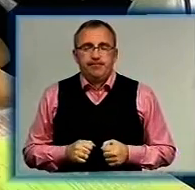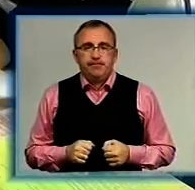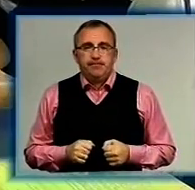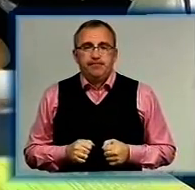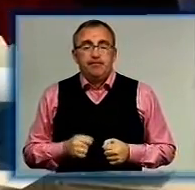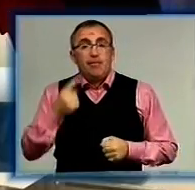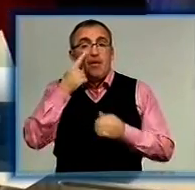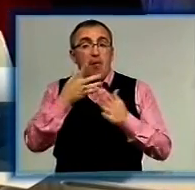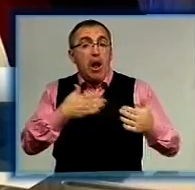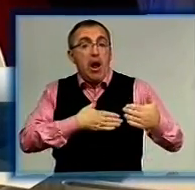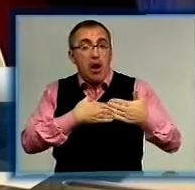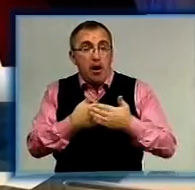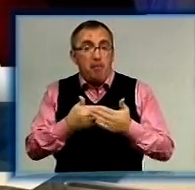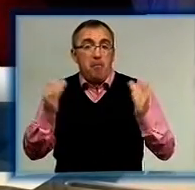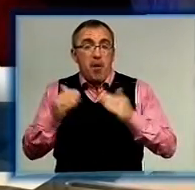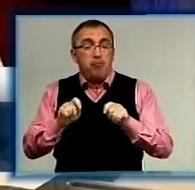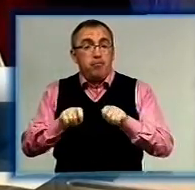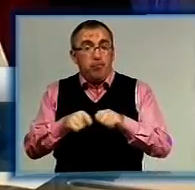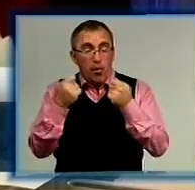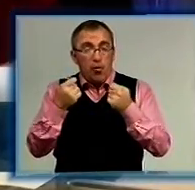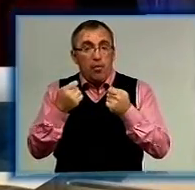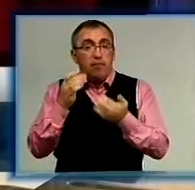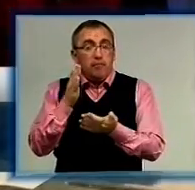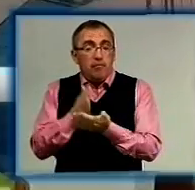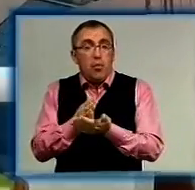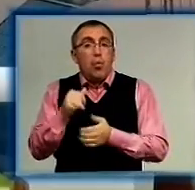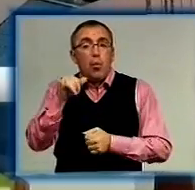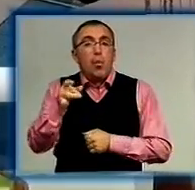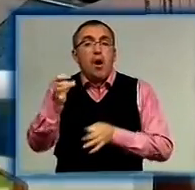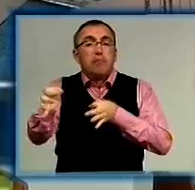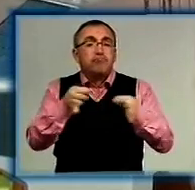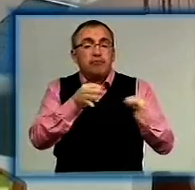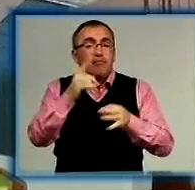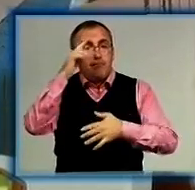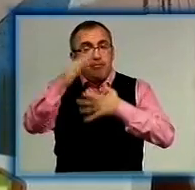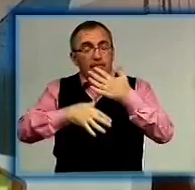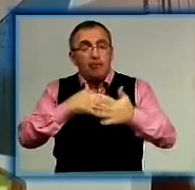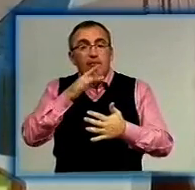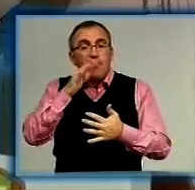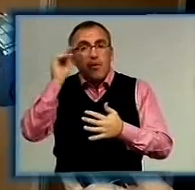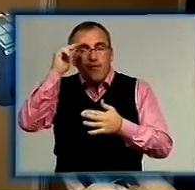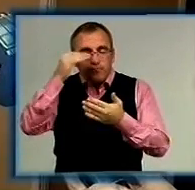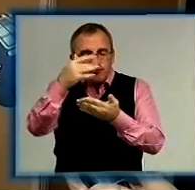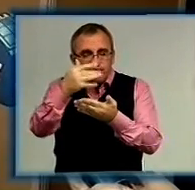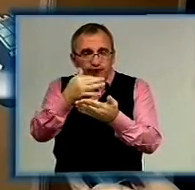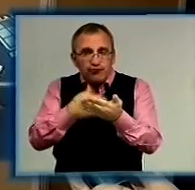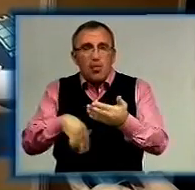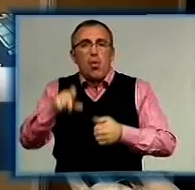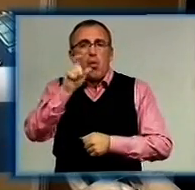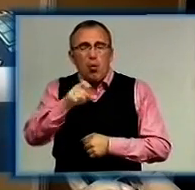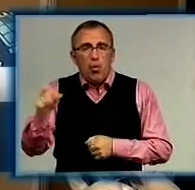Найбільш активними і з найменшими порушеннями виявилися вибори у районах. Плутанина виникала під час вивчення бюлетенів. Люди